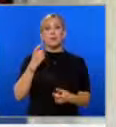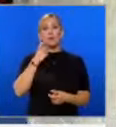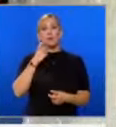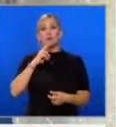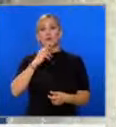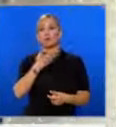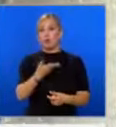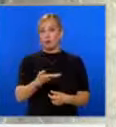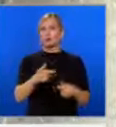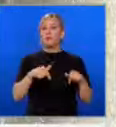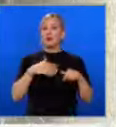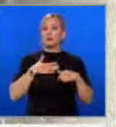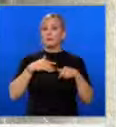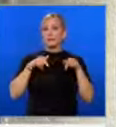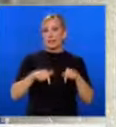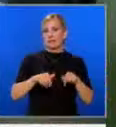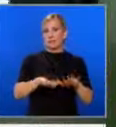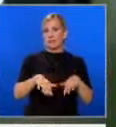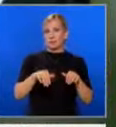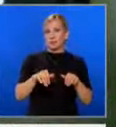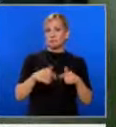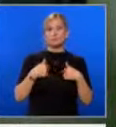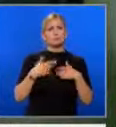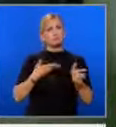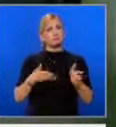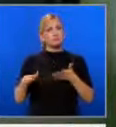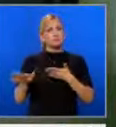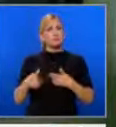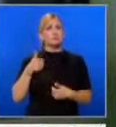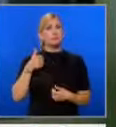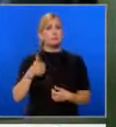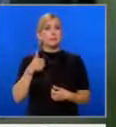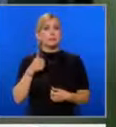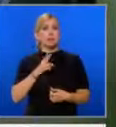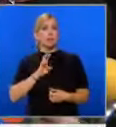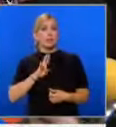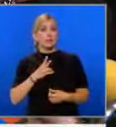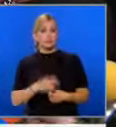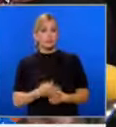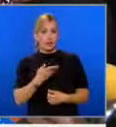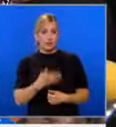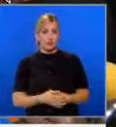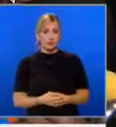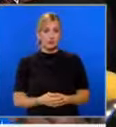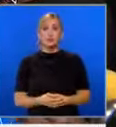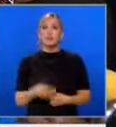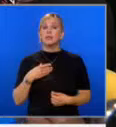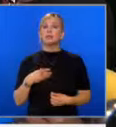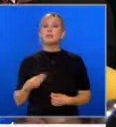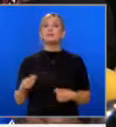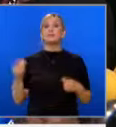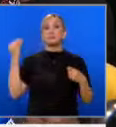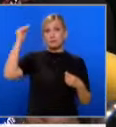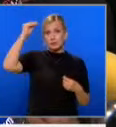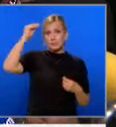отговори. Това имаме сега в парламента. Изключената от БСП Корнелия Нинова реагира. Закачи си скалпа